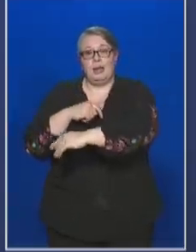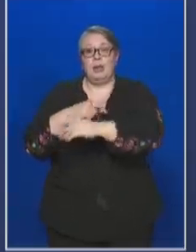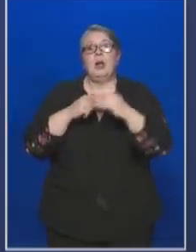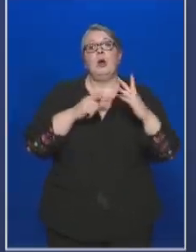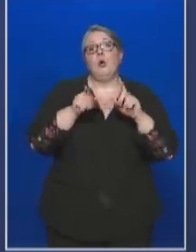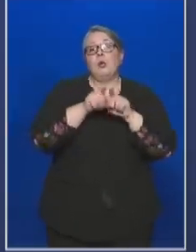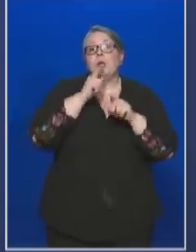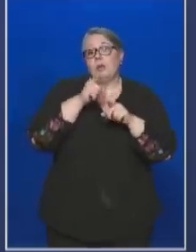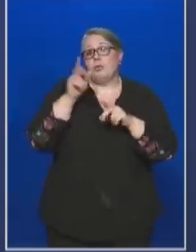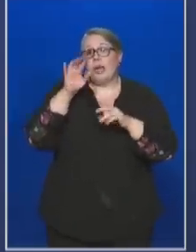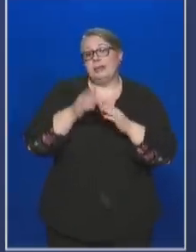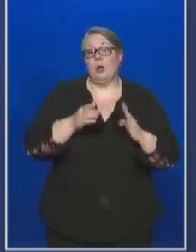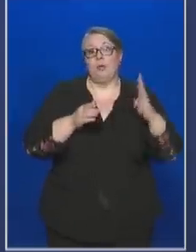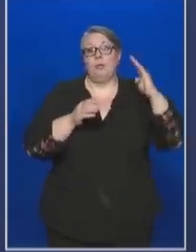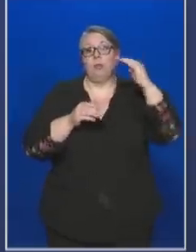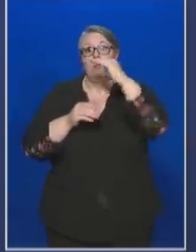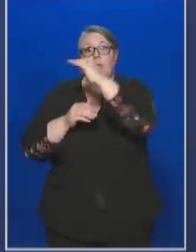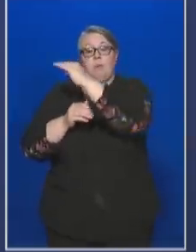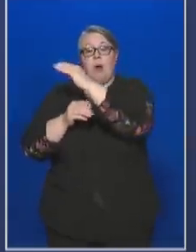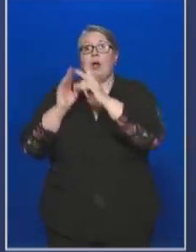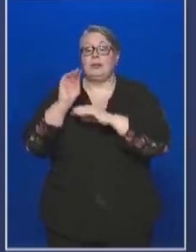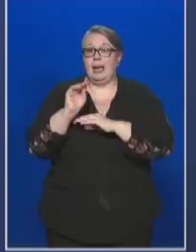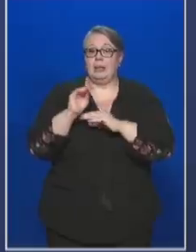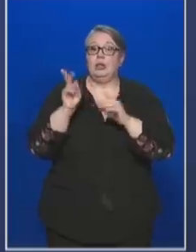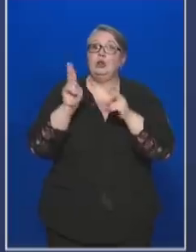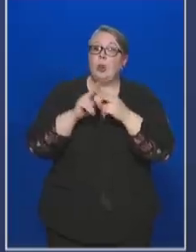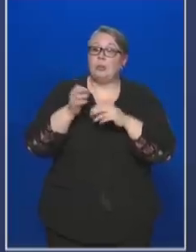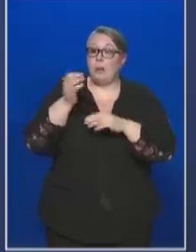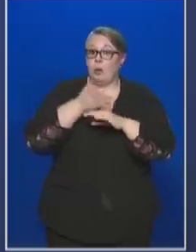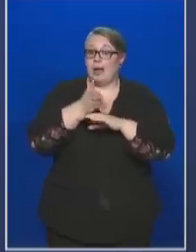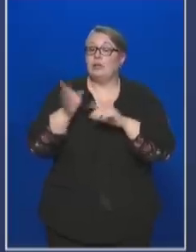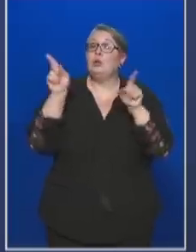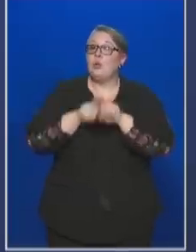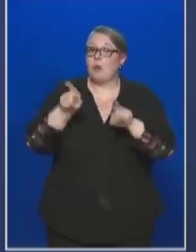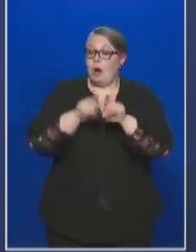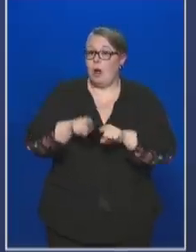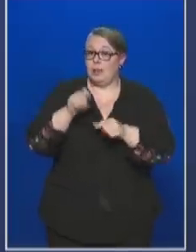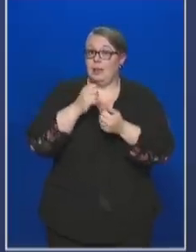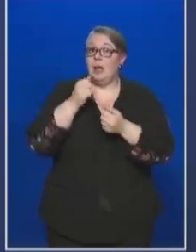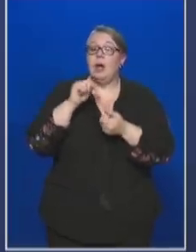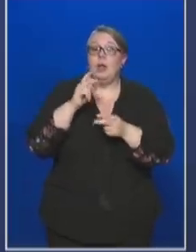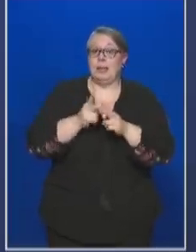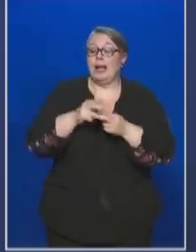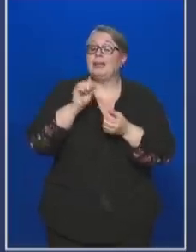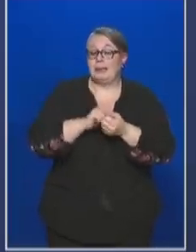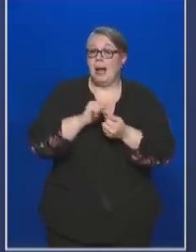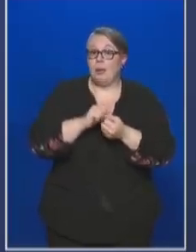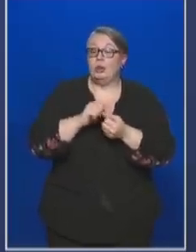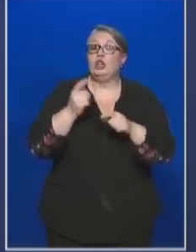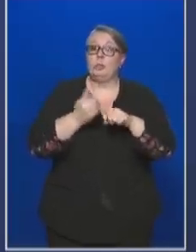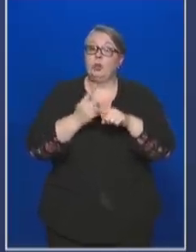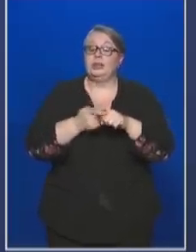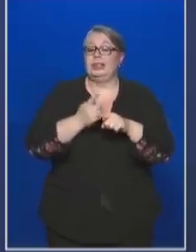plató keletkezik. Ez azt jelenti, hogy több napig ugyanannyi megbetegedés számot, illetve